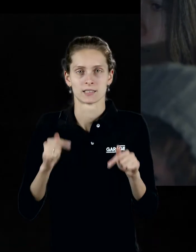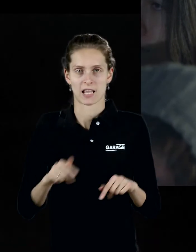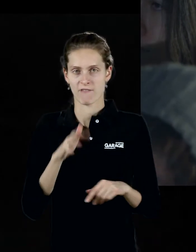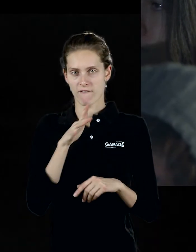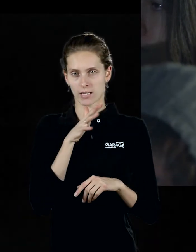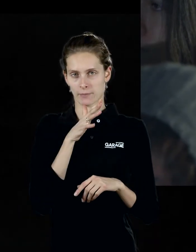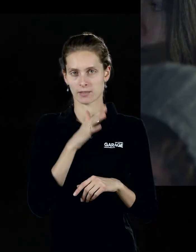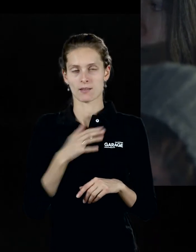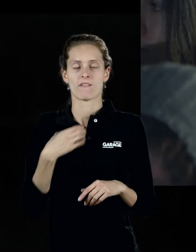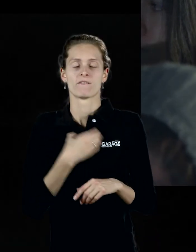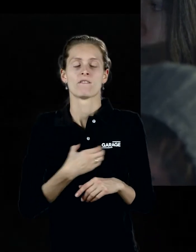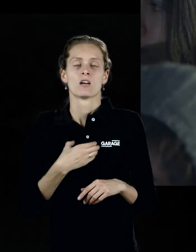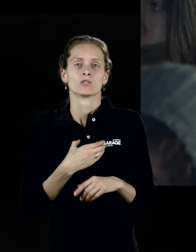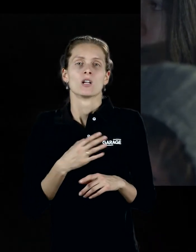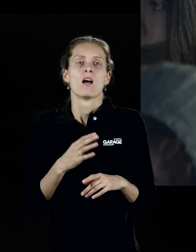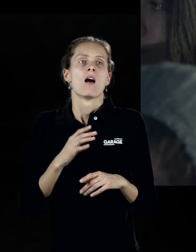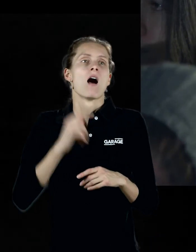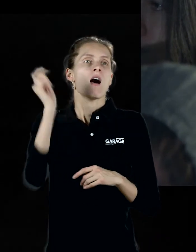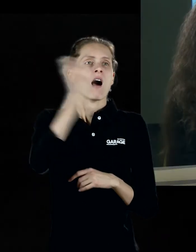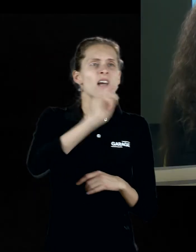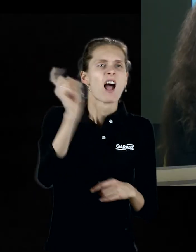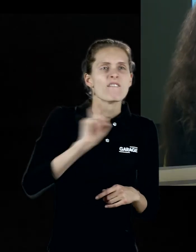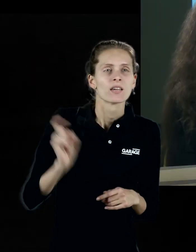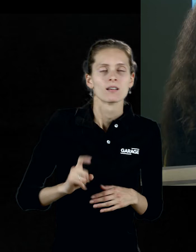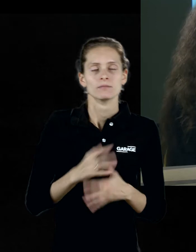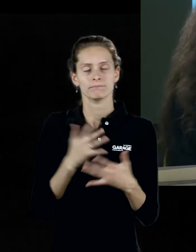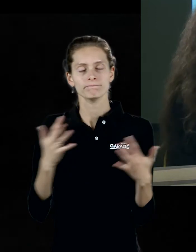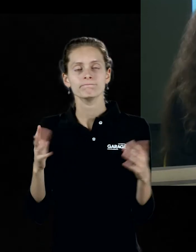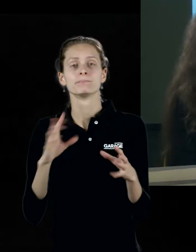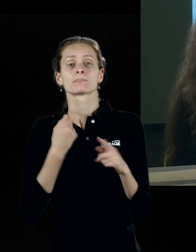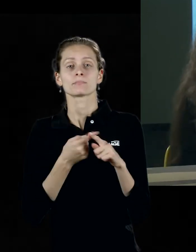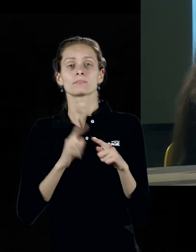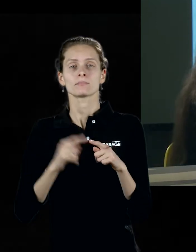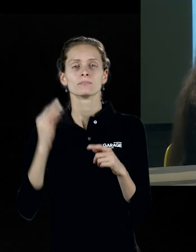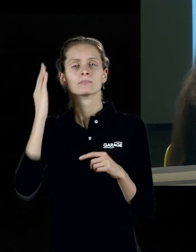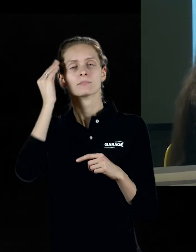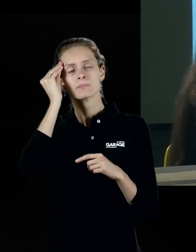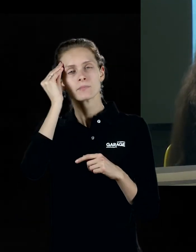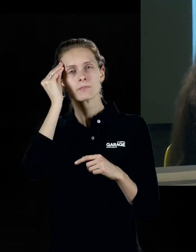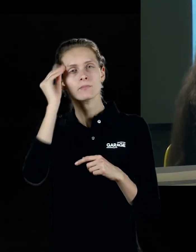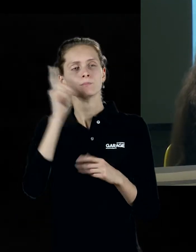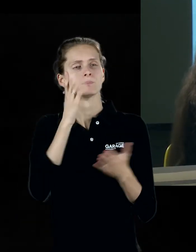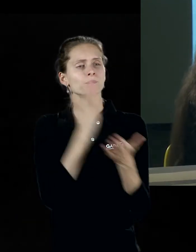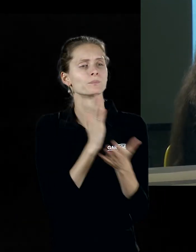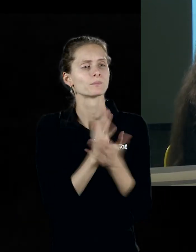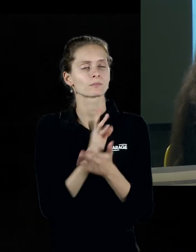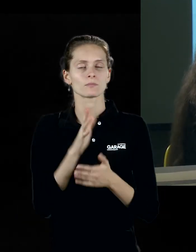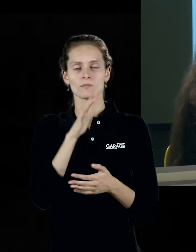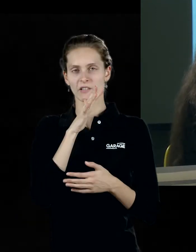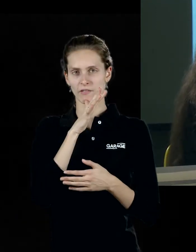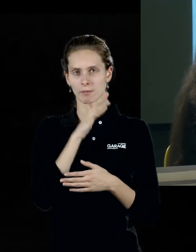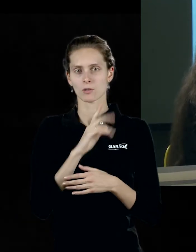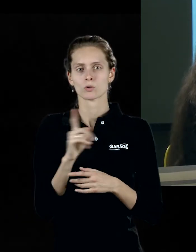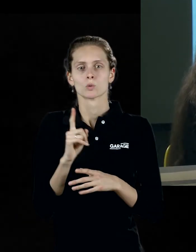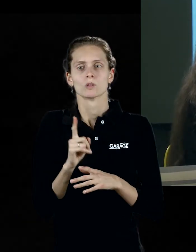визуального искусства, картины или графика мыслятся как нечто существующее во времени. как